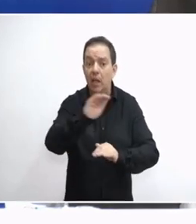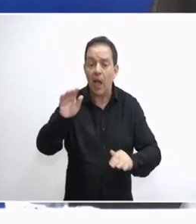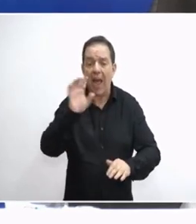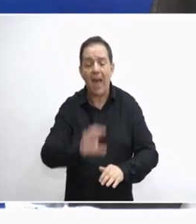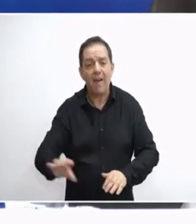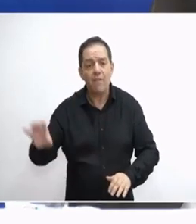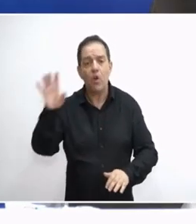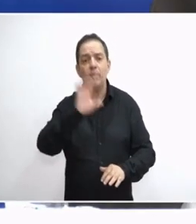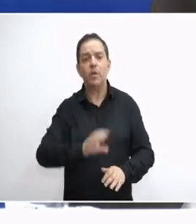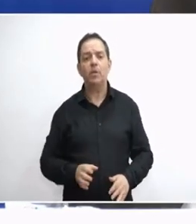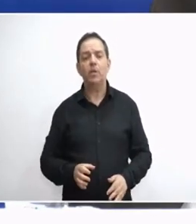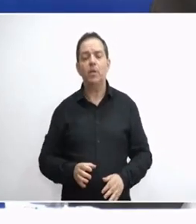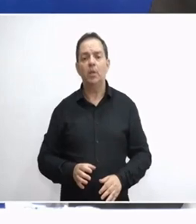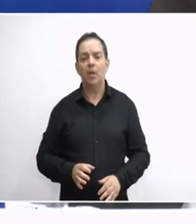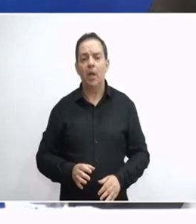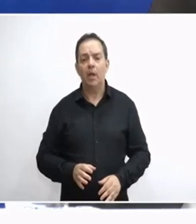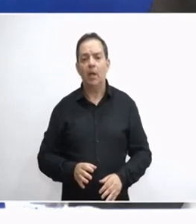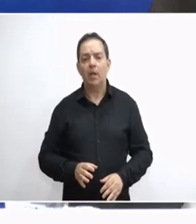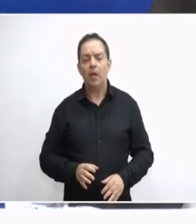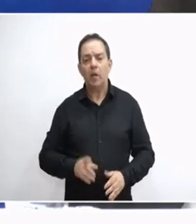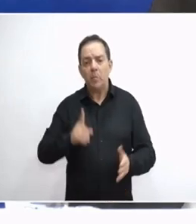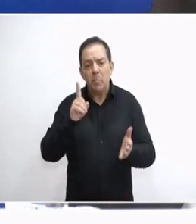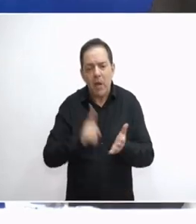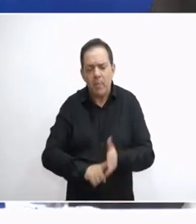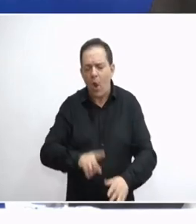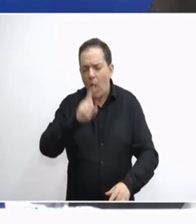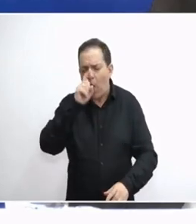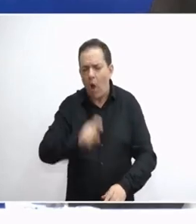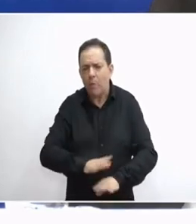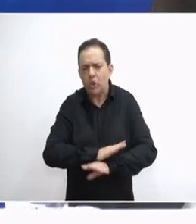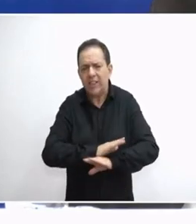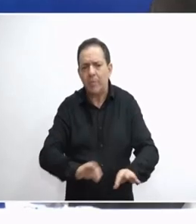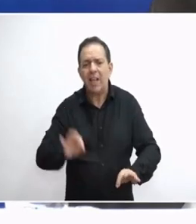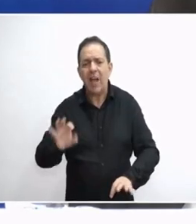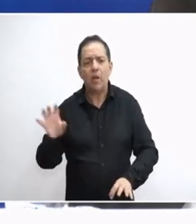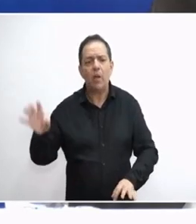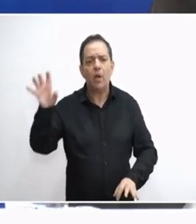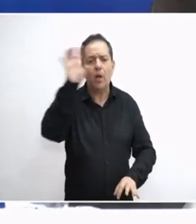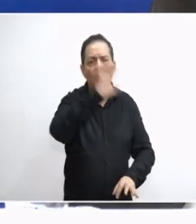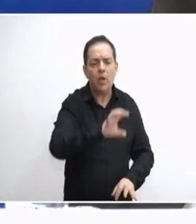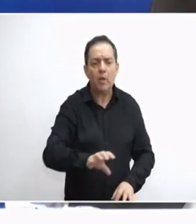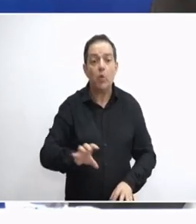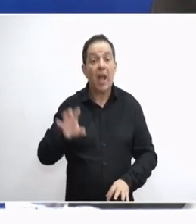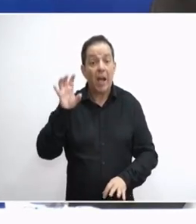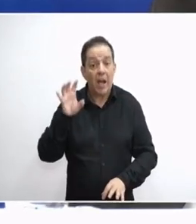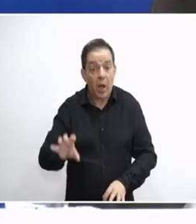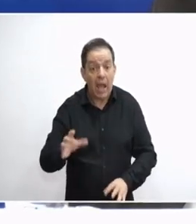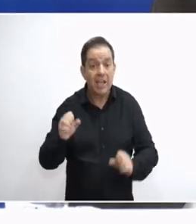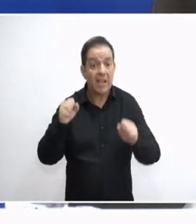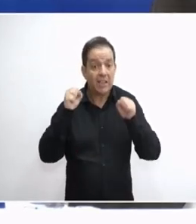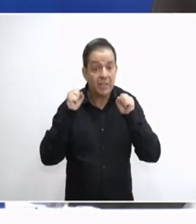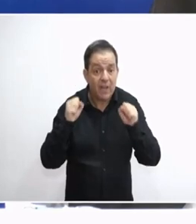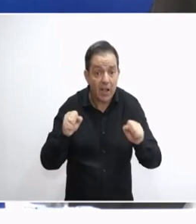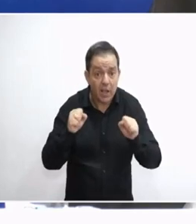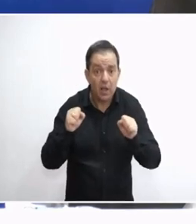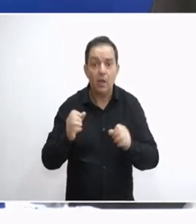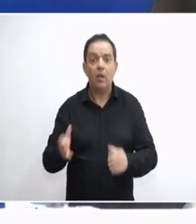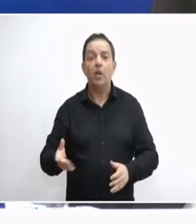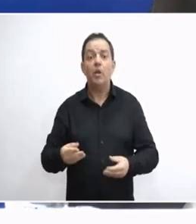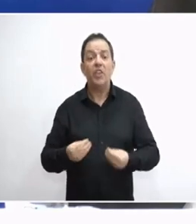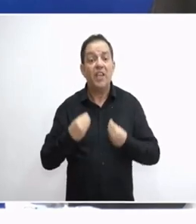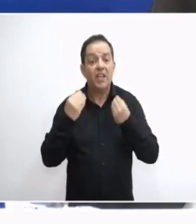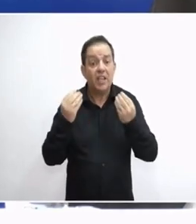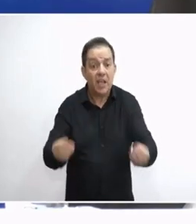τουλάχιστον θα προβάλλουμε. Πρέπει οπωσδήποτε, οπωσδήποτε, κάθε κράτος που εννοείται ότι είναι κράτος, έχει ασφάλεια, δίνει στον πολίτη του